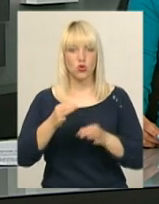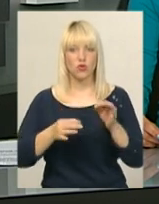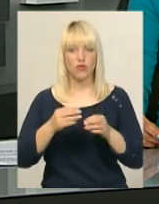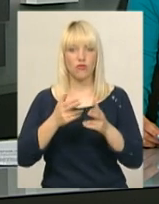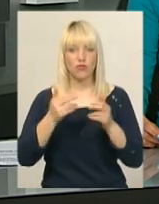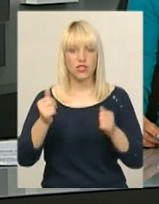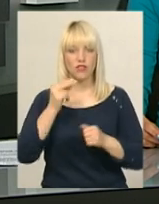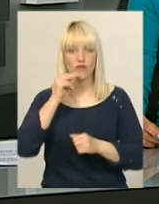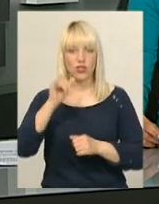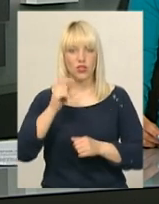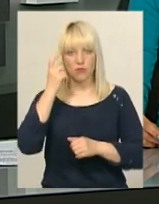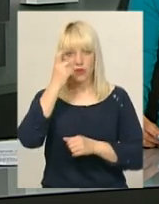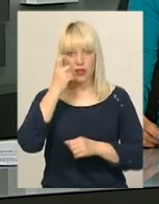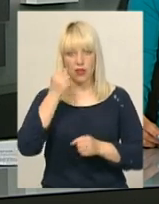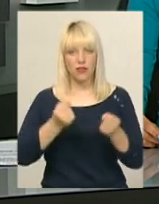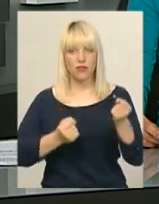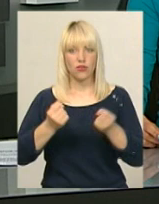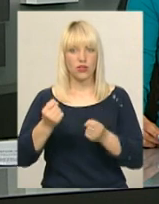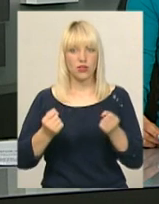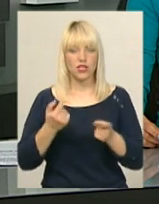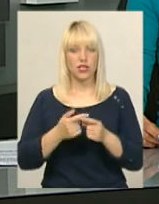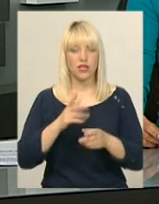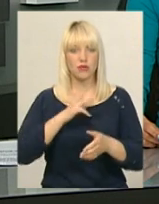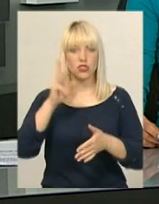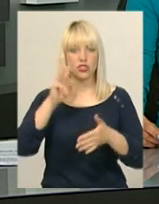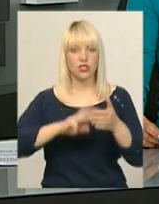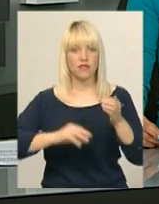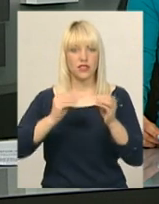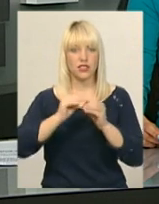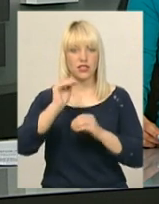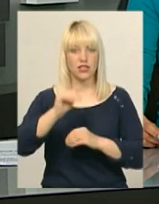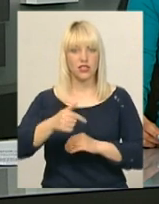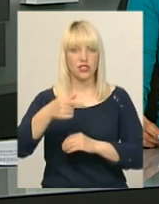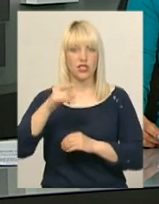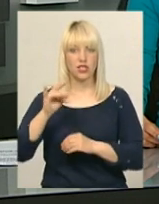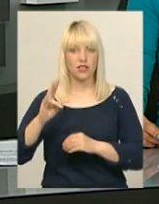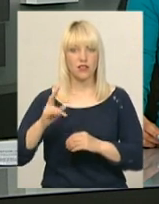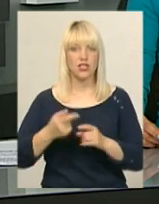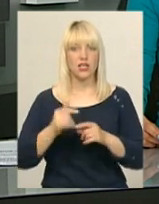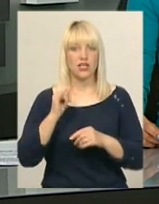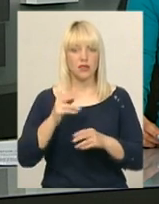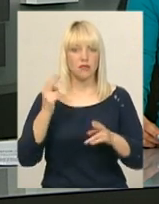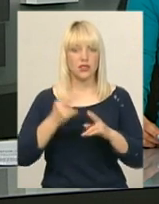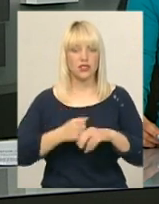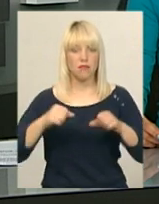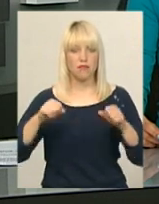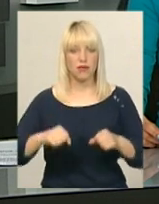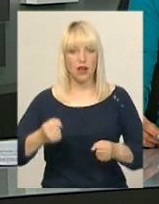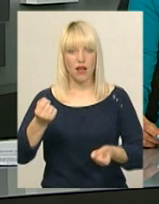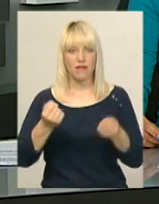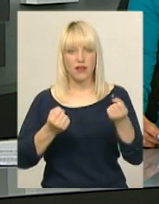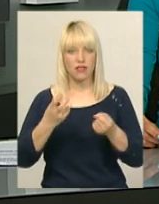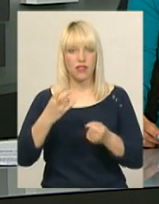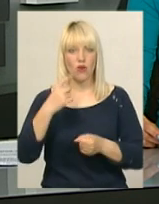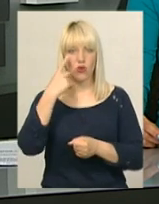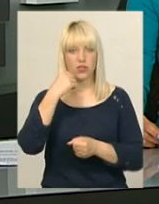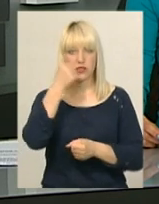у стані алкогольного сп'яніння. Секретаря міської ради оштрафували на 10 тисяч 200 гривень та позбавили права керувати транспортними засобами терміном на